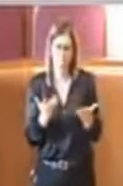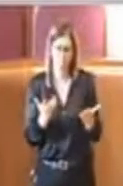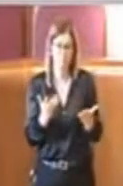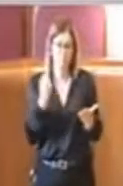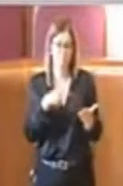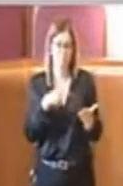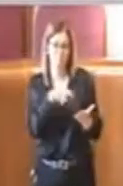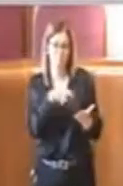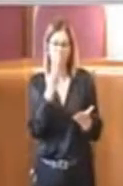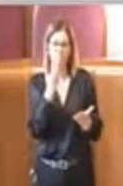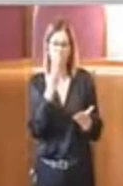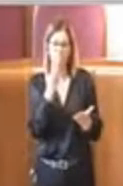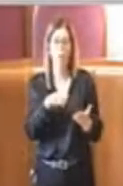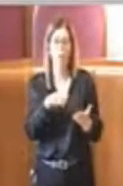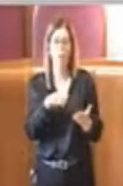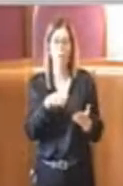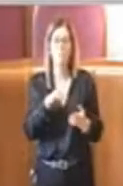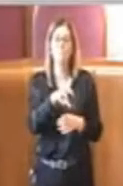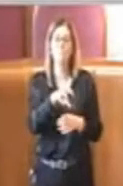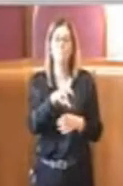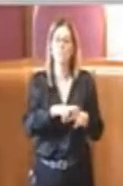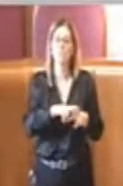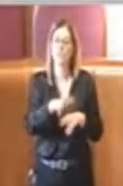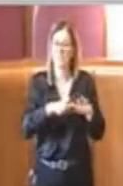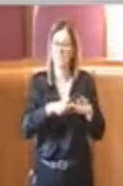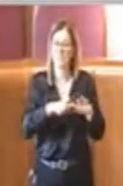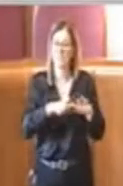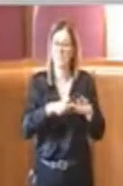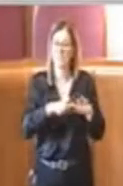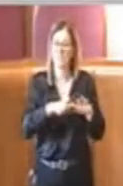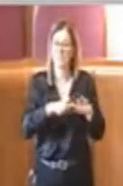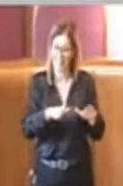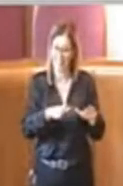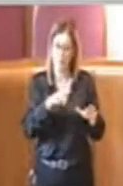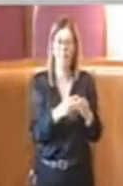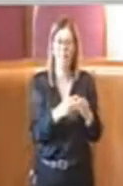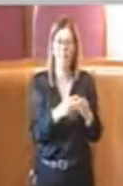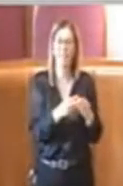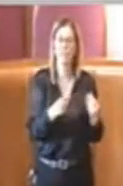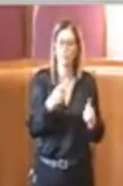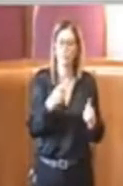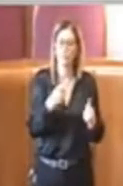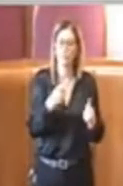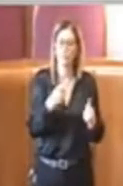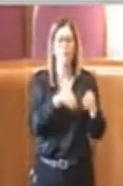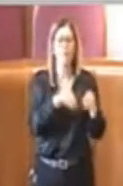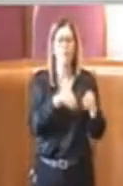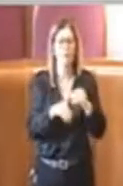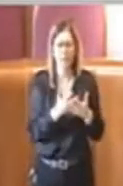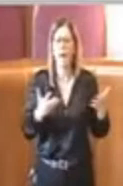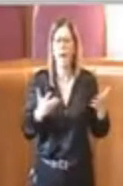risoluzione del Municipio Settimo votata a maggioranza dove